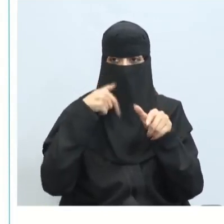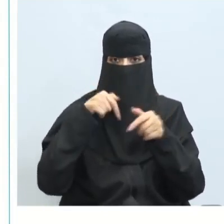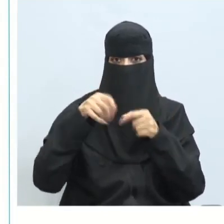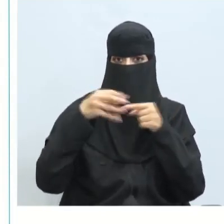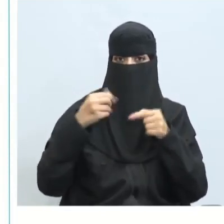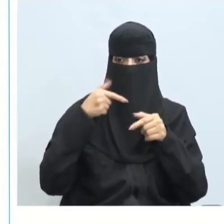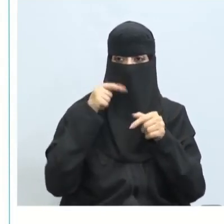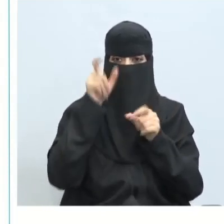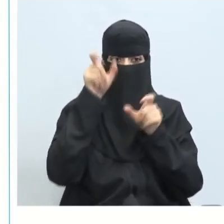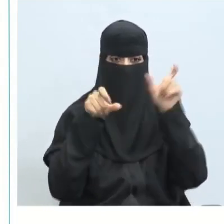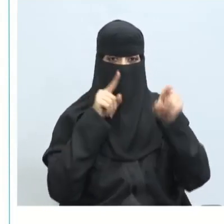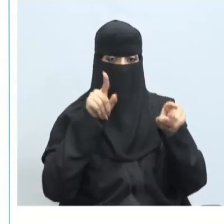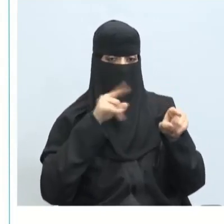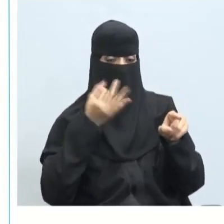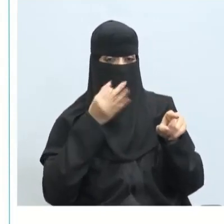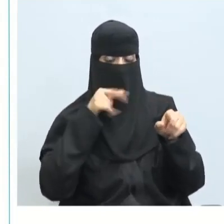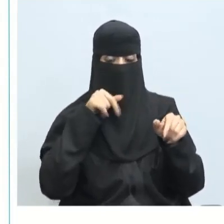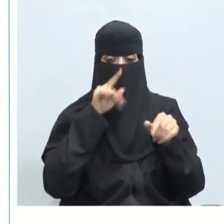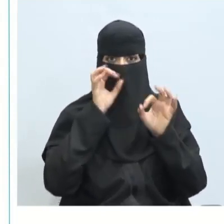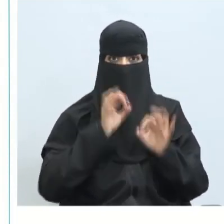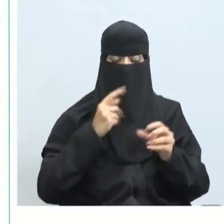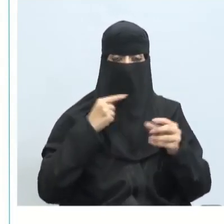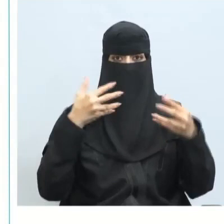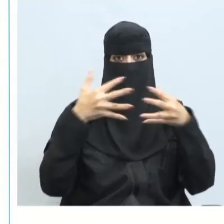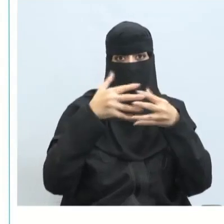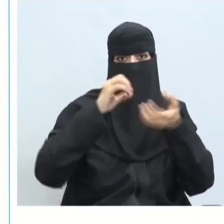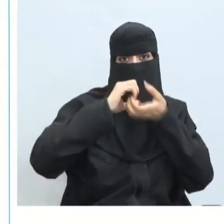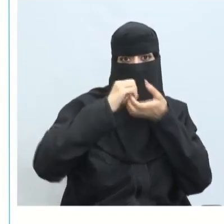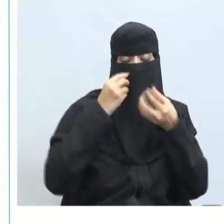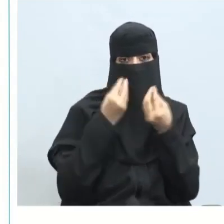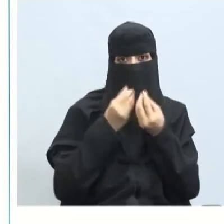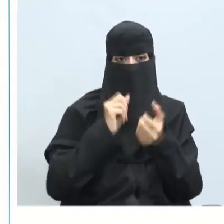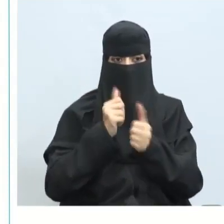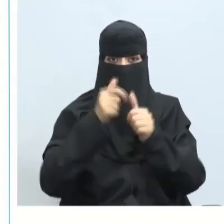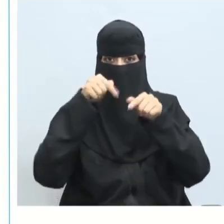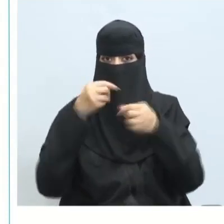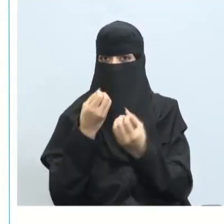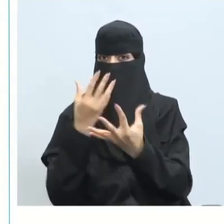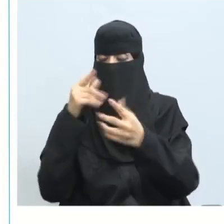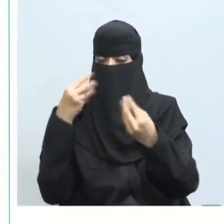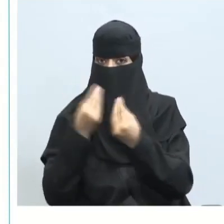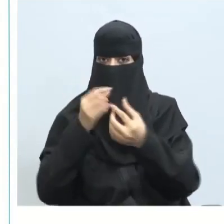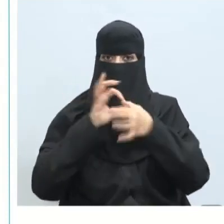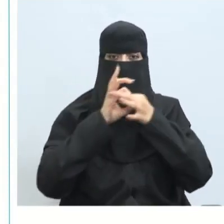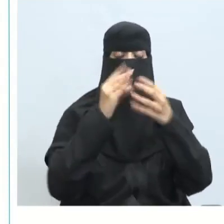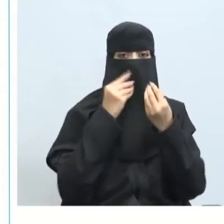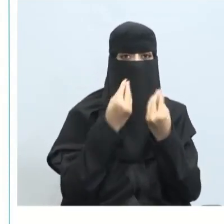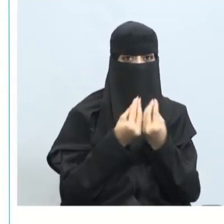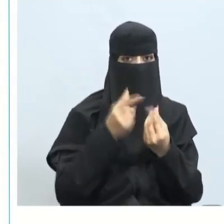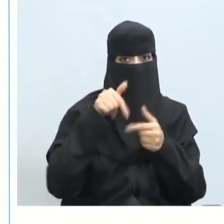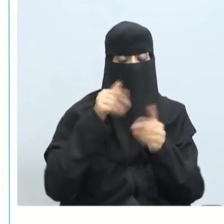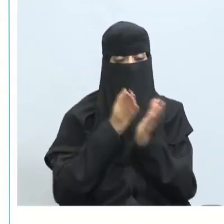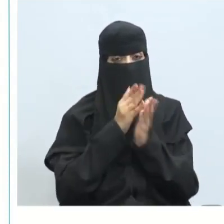خلق بيئة إيجابية الموظفين زيادة الروح التعاون والتواصل فيما بينهم عبر عدة طرق